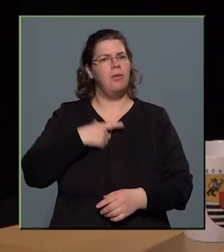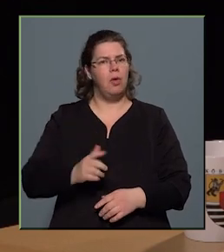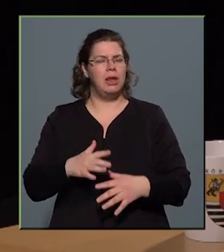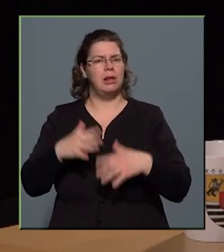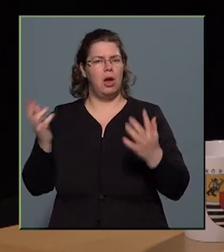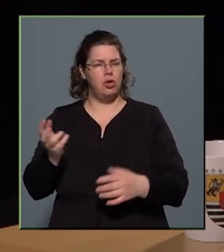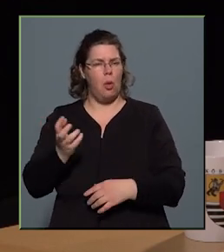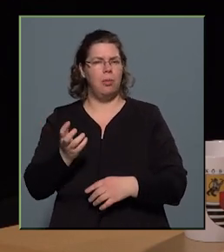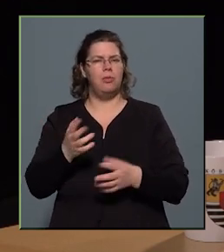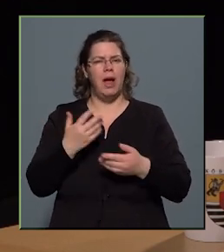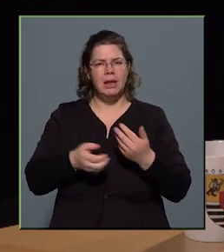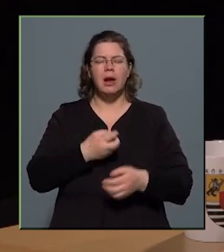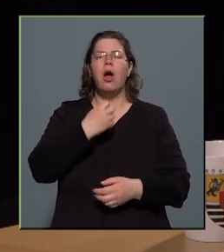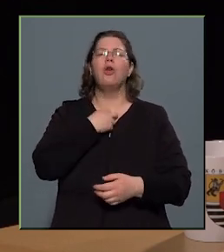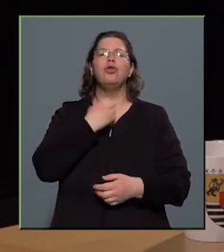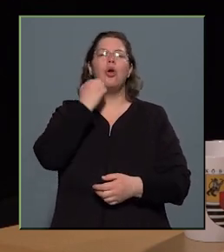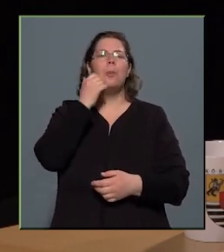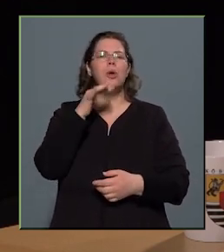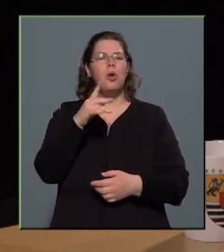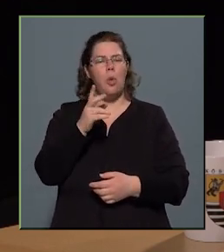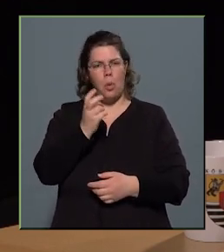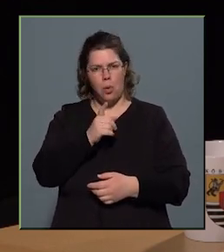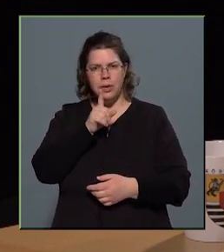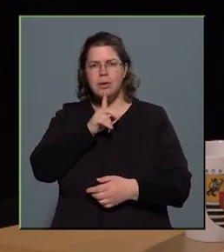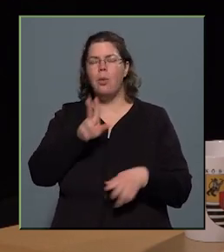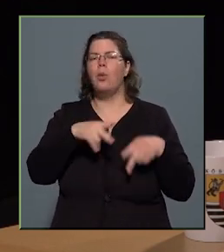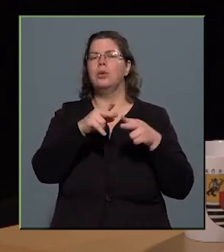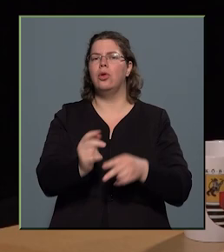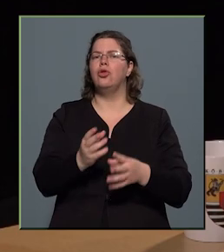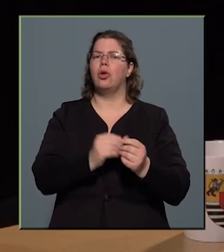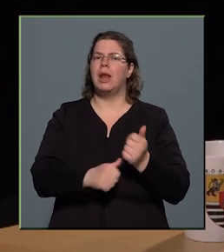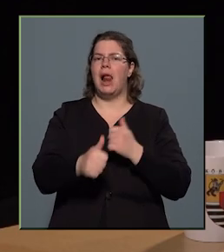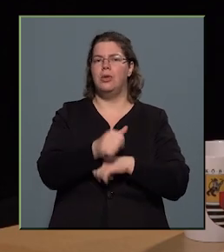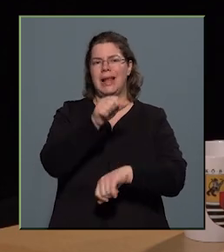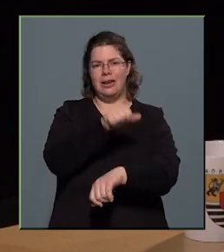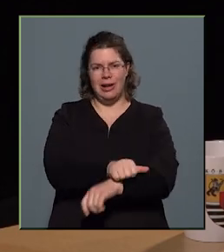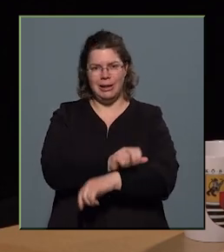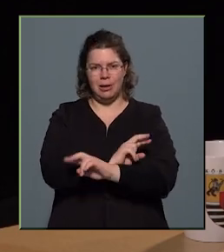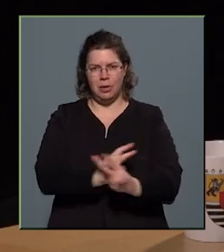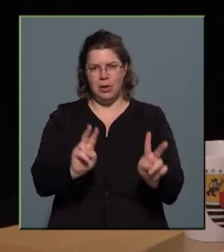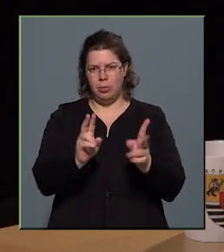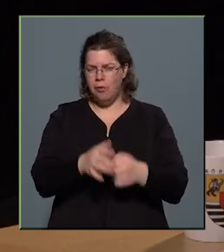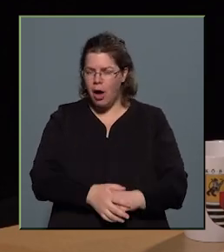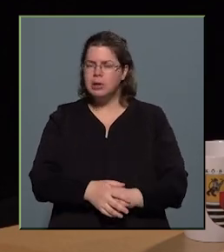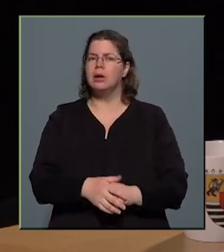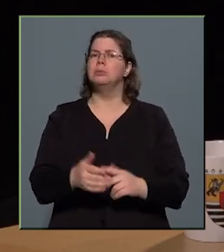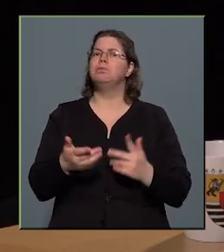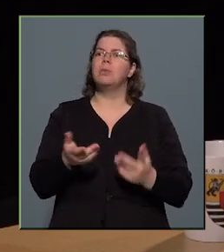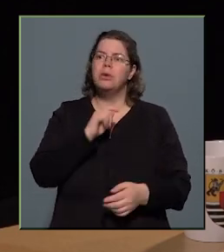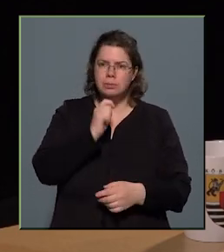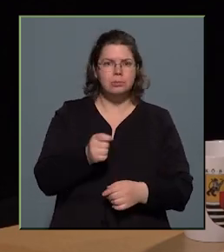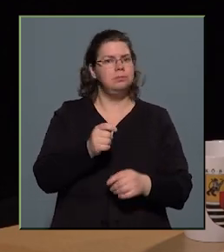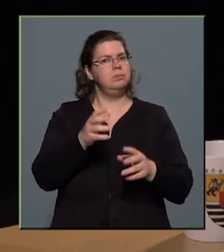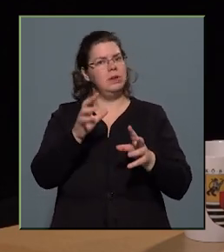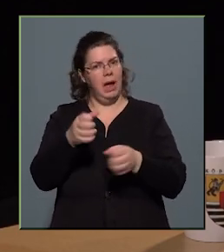Gyömrőjúton és környékén, abból nagyon sokan ülnek előzetes letartóztatásban, és sikerült elkapni